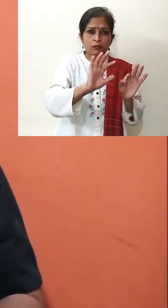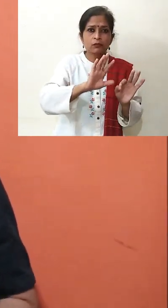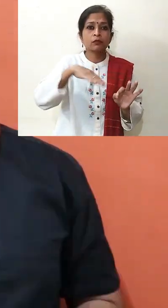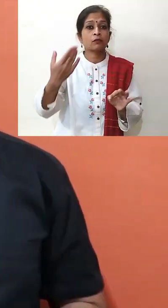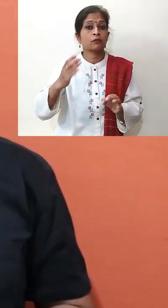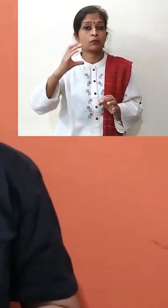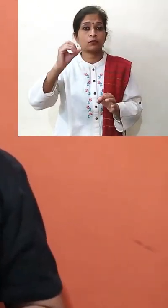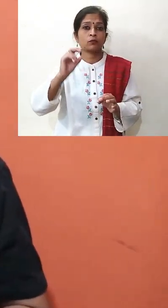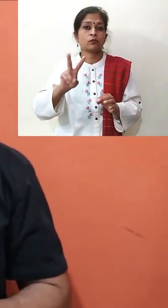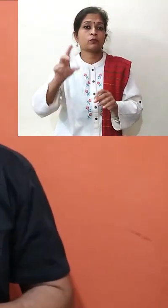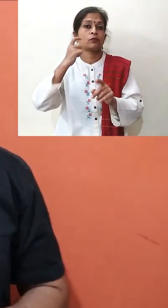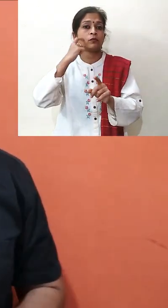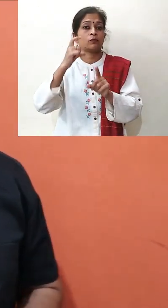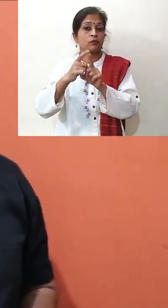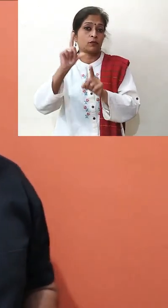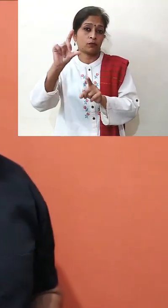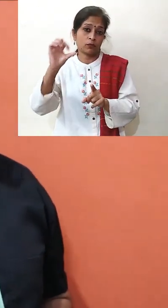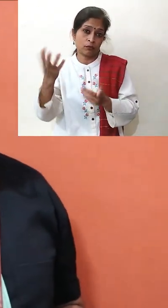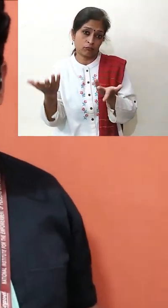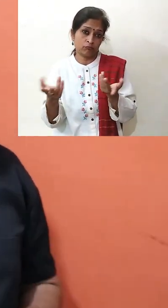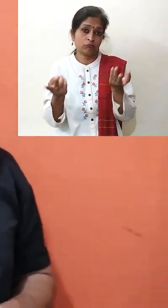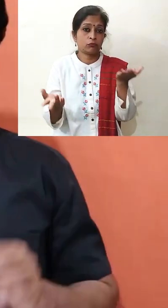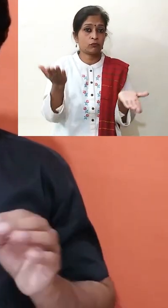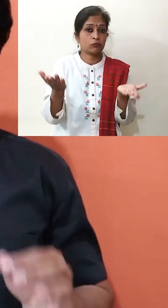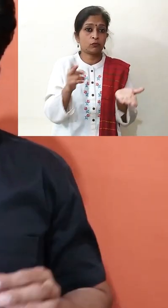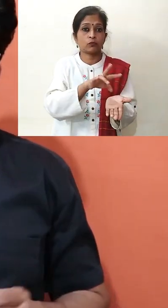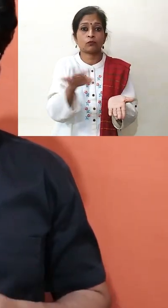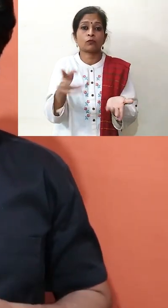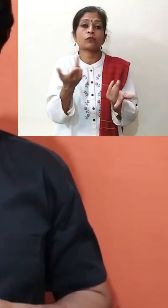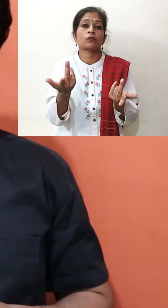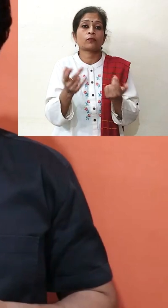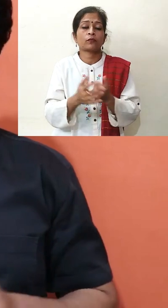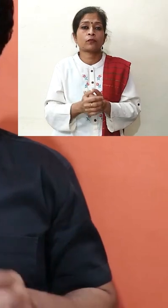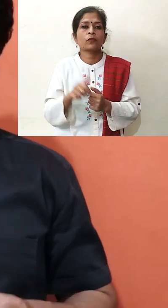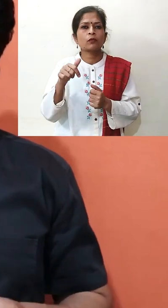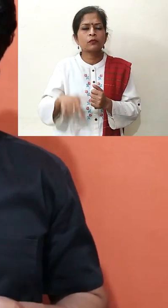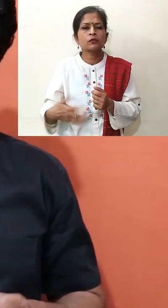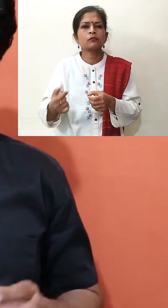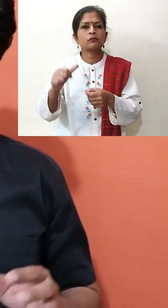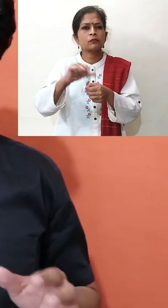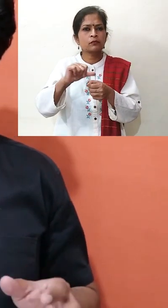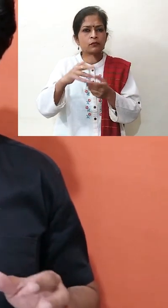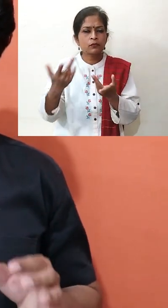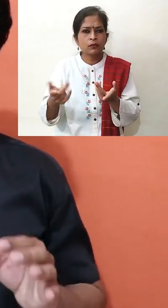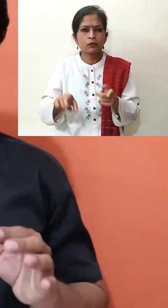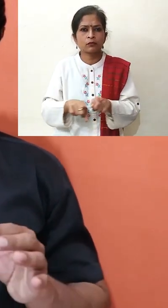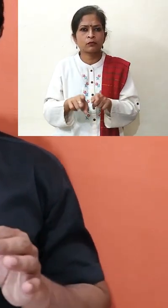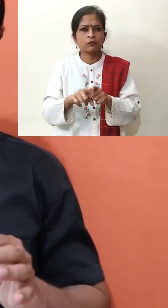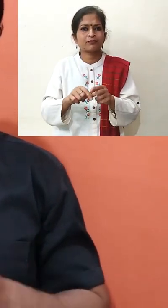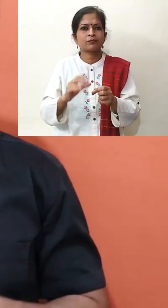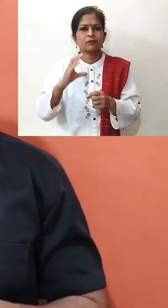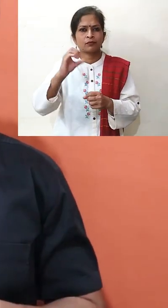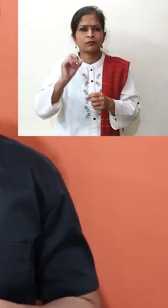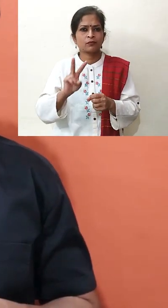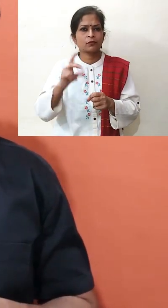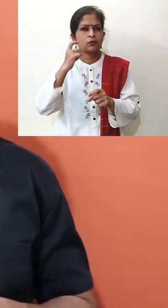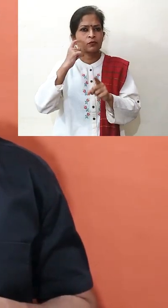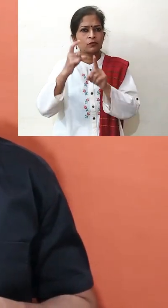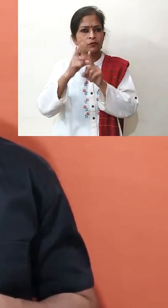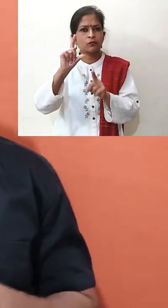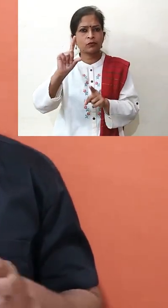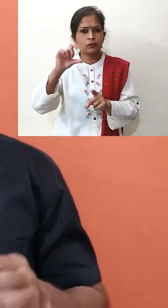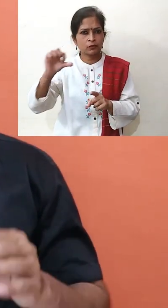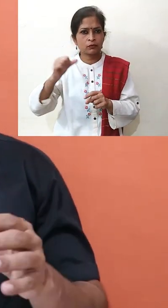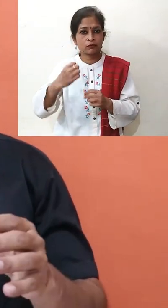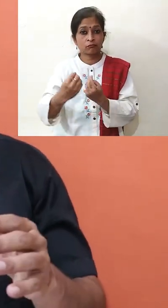सामाने बुखा रहे है या फिर COVID-19 का संक्रमन है एक मेथा कि यह भी है कि शराब के सेवन से COVID-19 के संक्रमन से बचा जा सकता